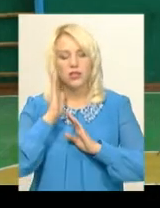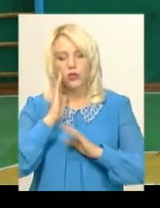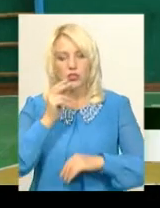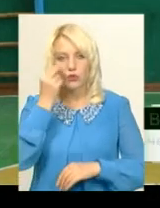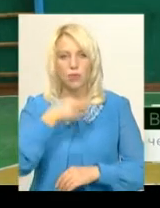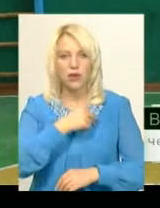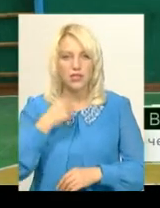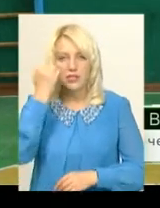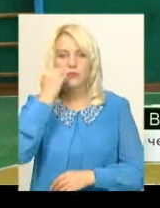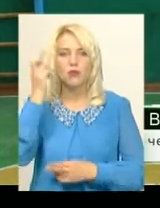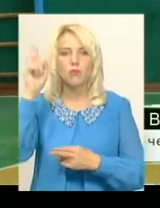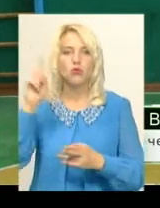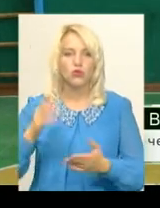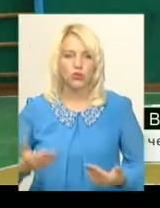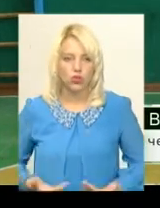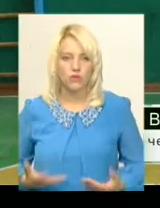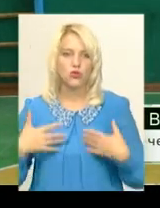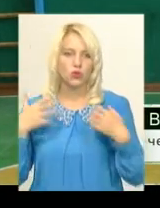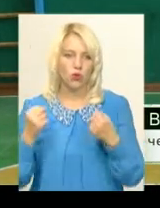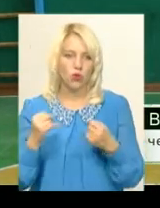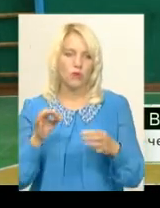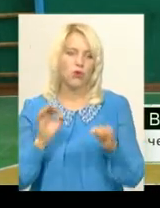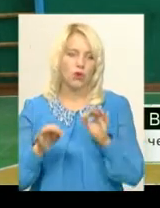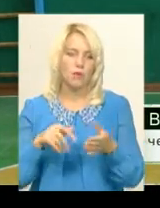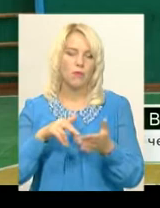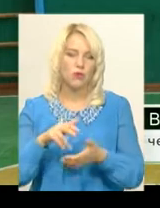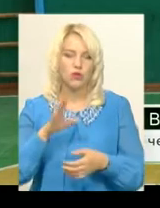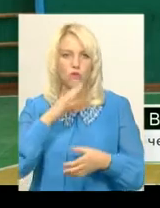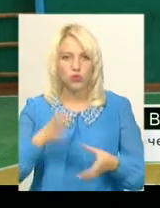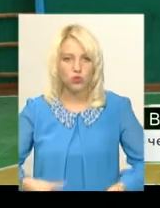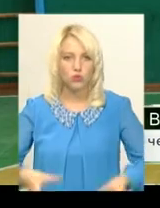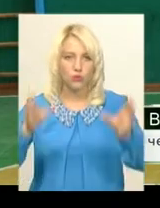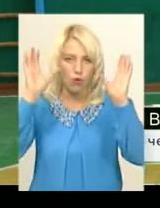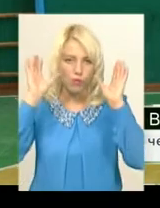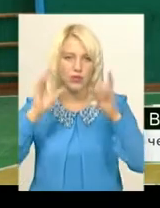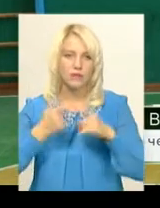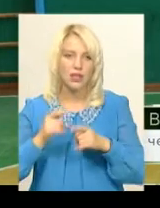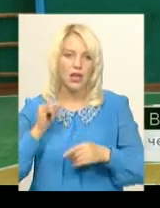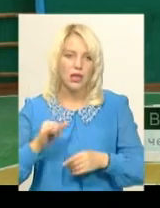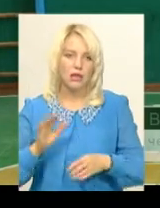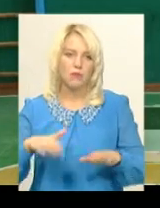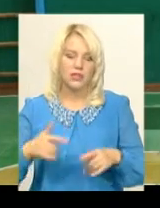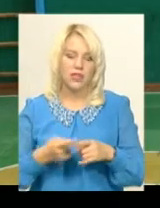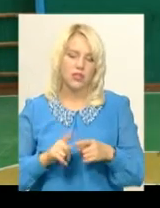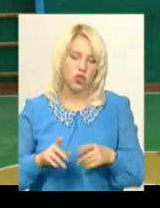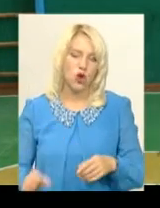перехрестився, спасібо господиньку, що живий, здоровий, нормально пішов, облився холодненькою водичкою, посмикав гирючки